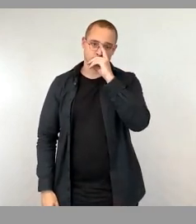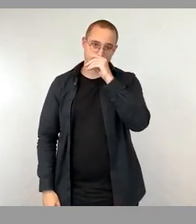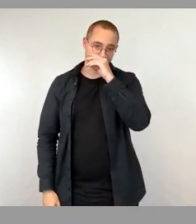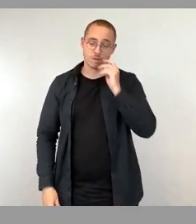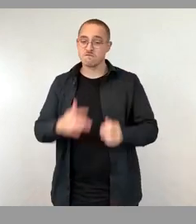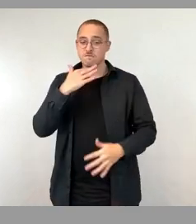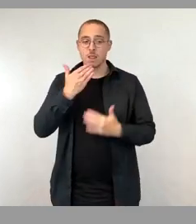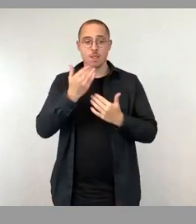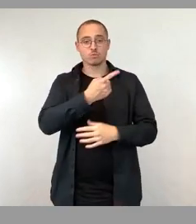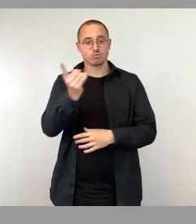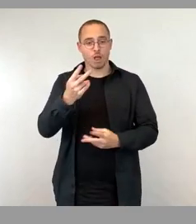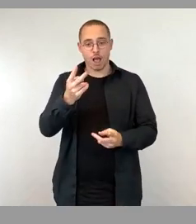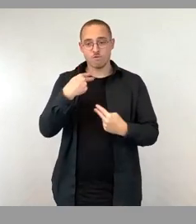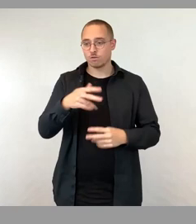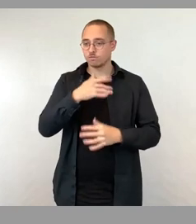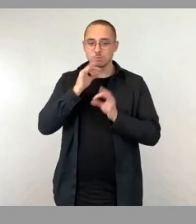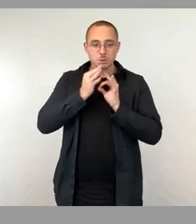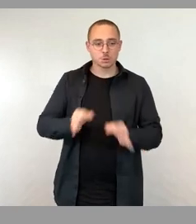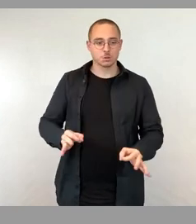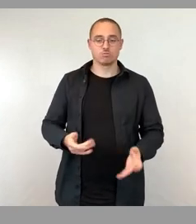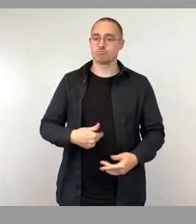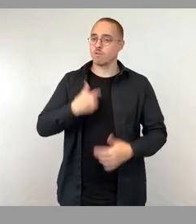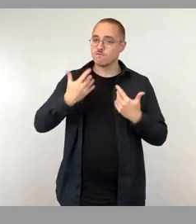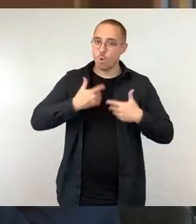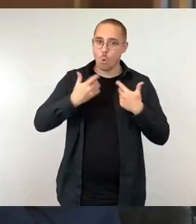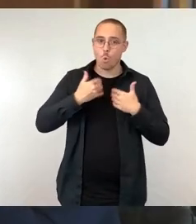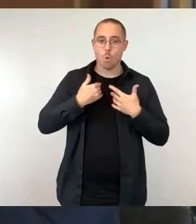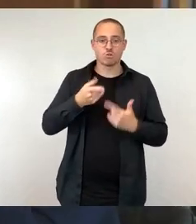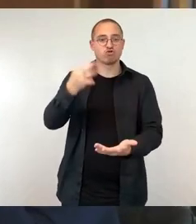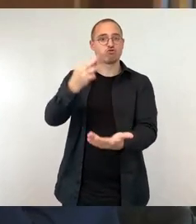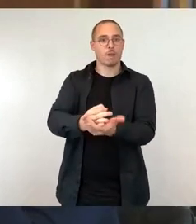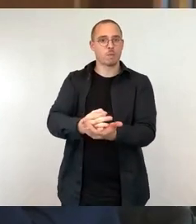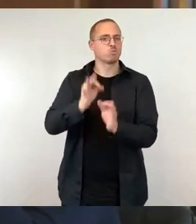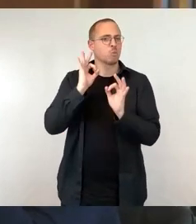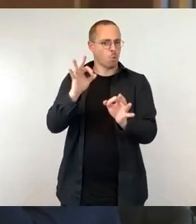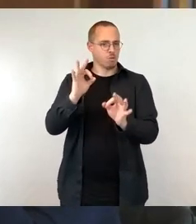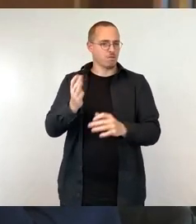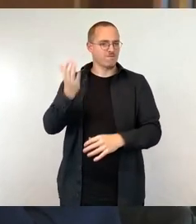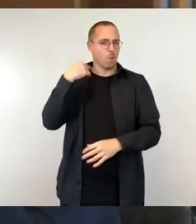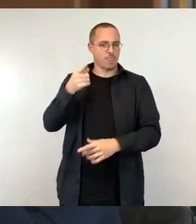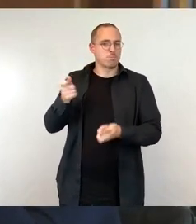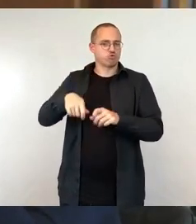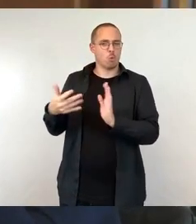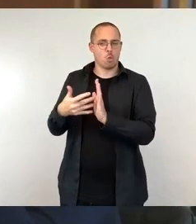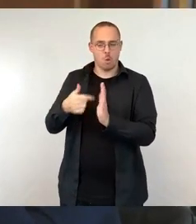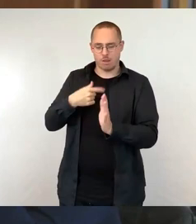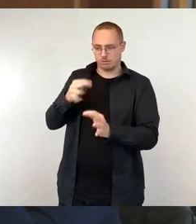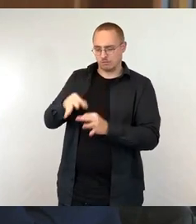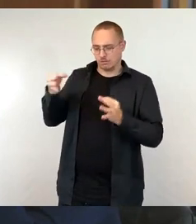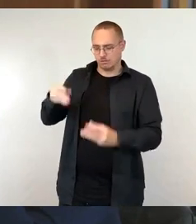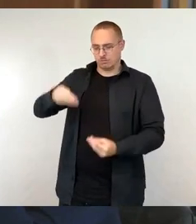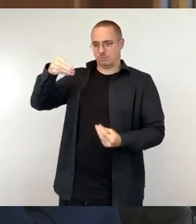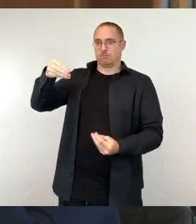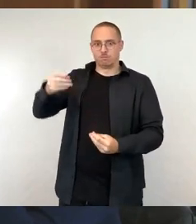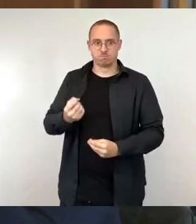froh, dass der Standort, der jetzt gefunden worden ist für die Stele, dann scheinbar doch nochmal ein anderes als der, der an der Beschlusskontrolle benannt wurde. Und